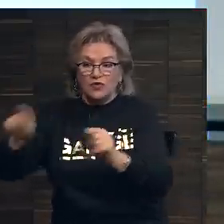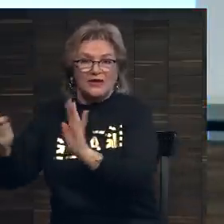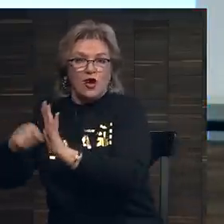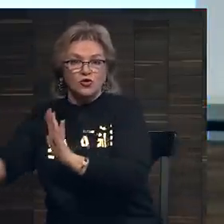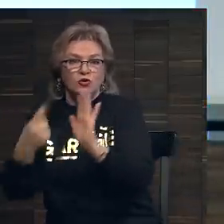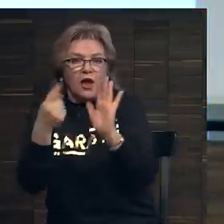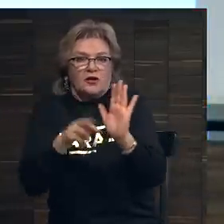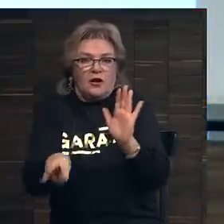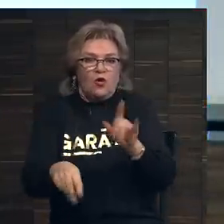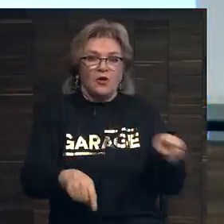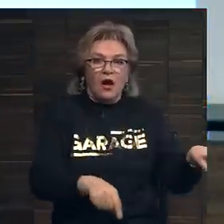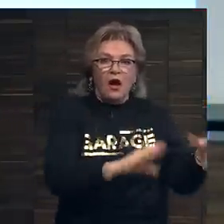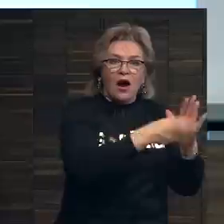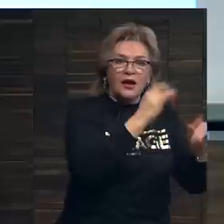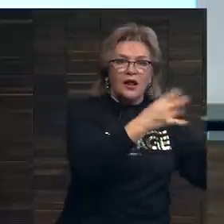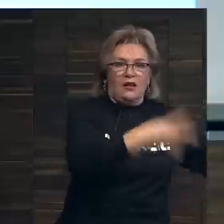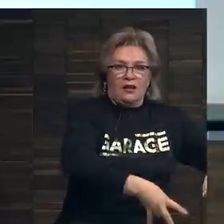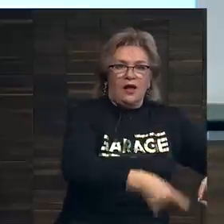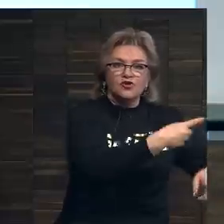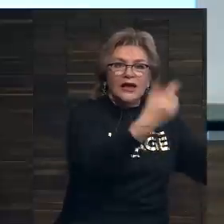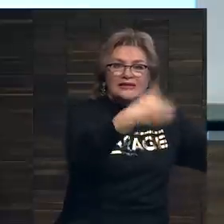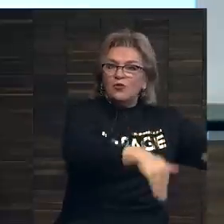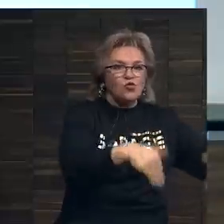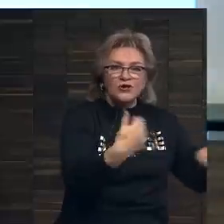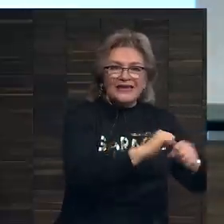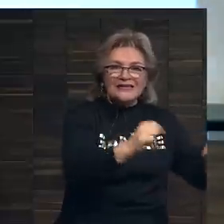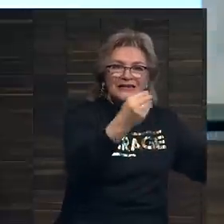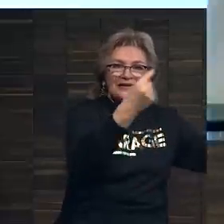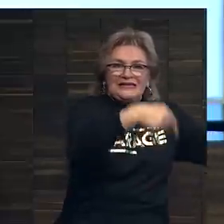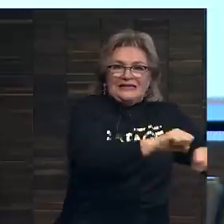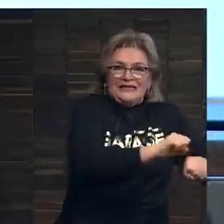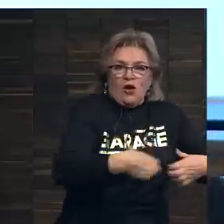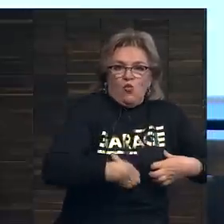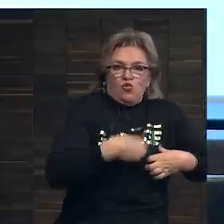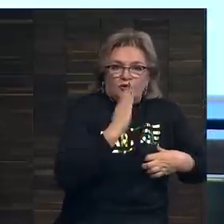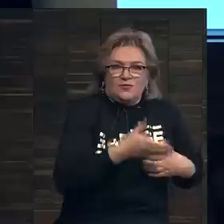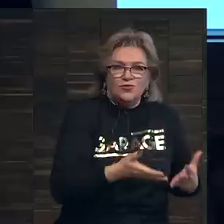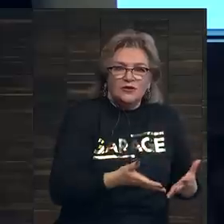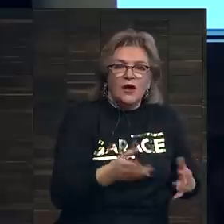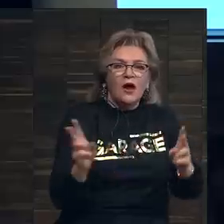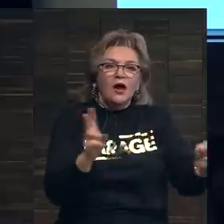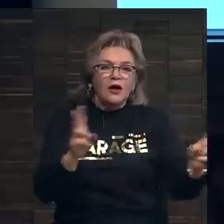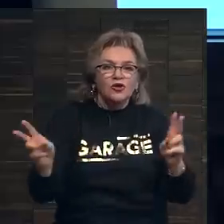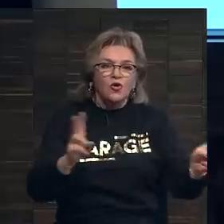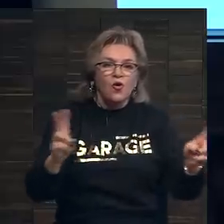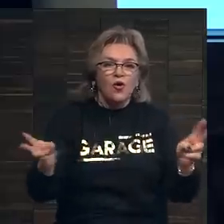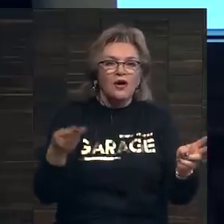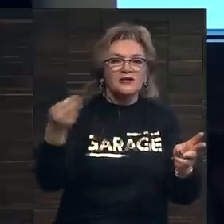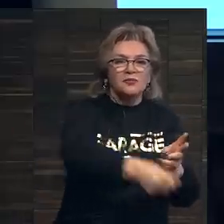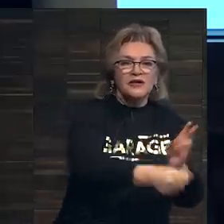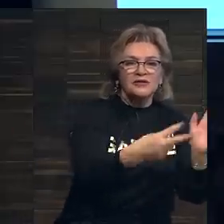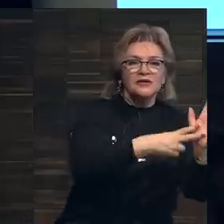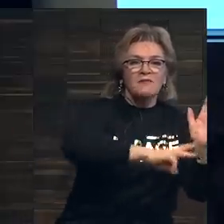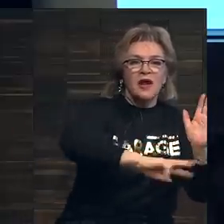то галерея окажется в беде, потому что снижать цены нельзя, это просто ужас был бы. Кто же заплатил 7